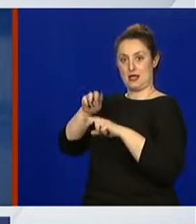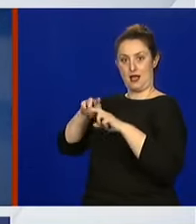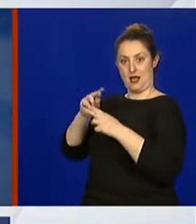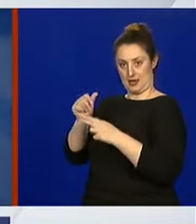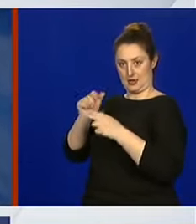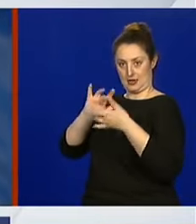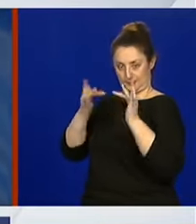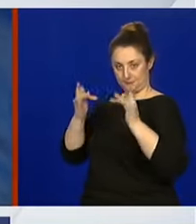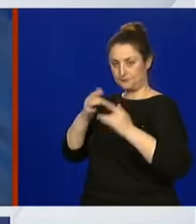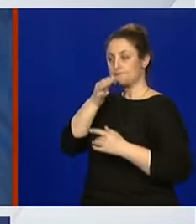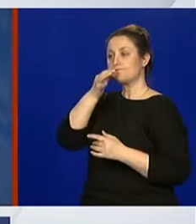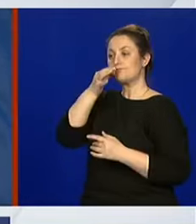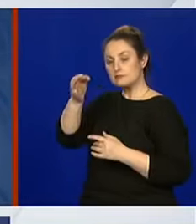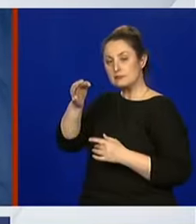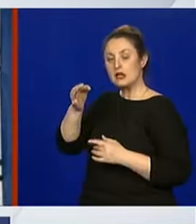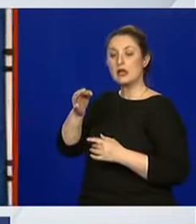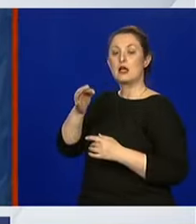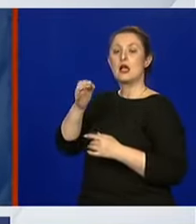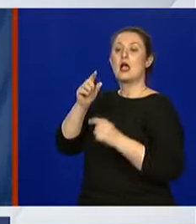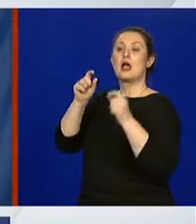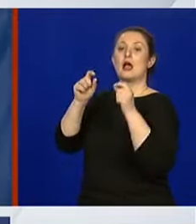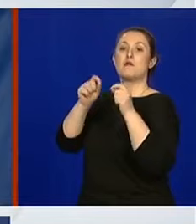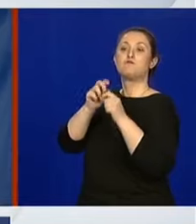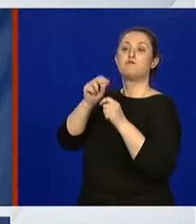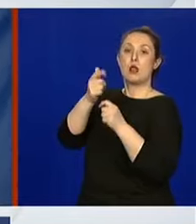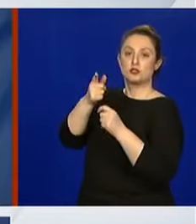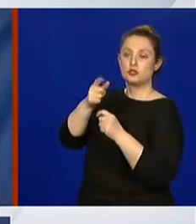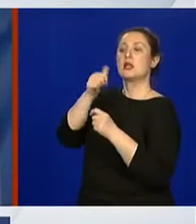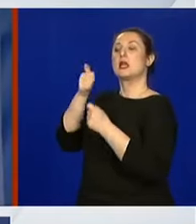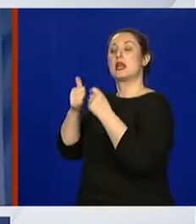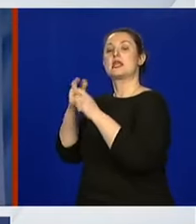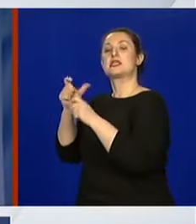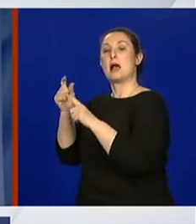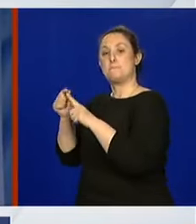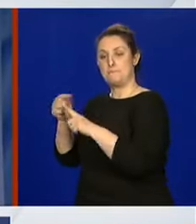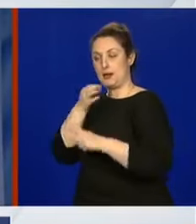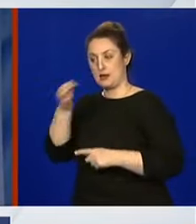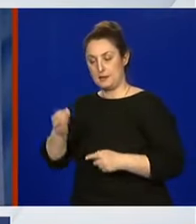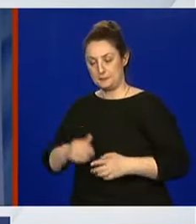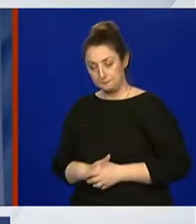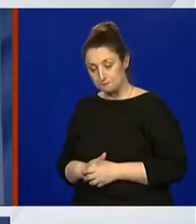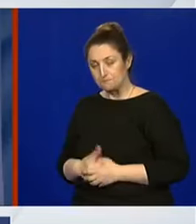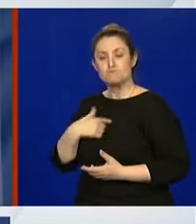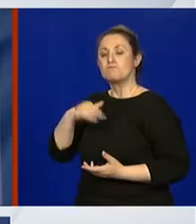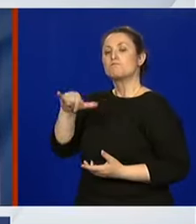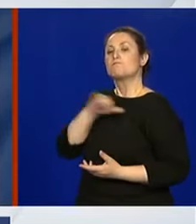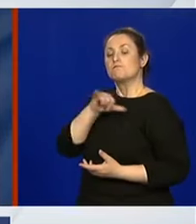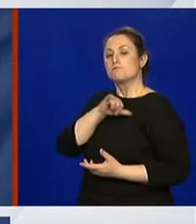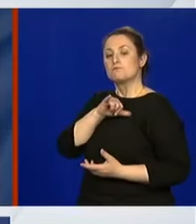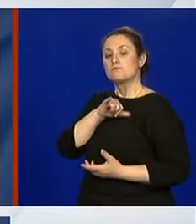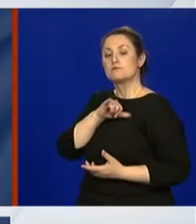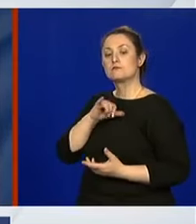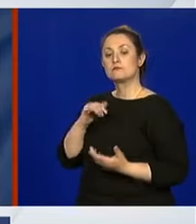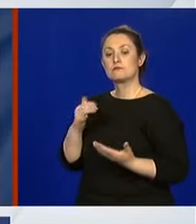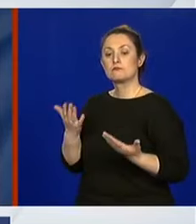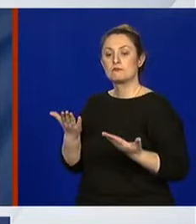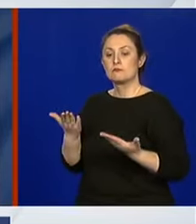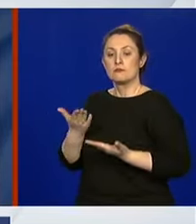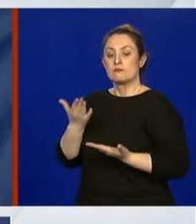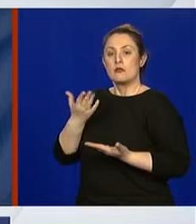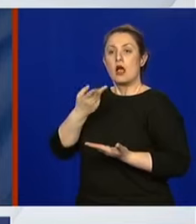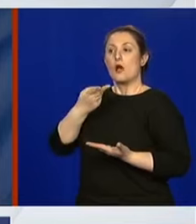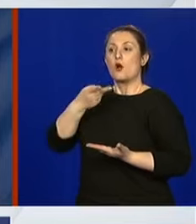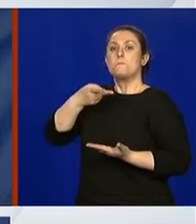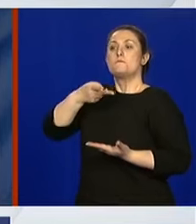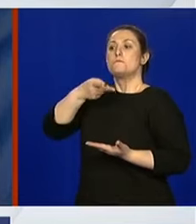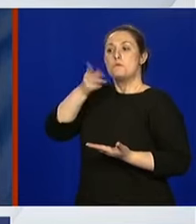ili gospodina Capaka svejedno s koje ću odgovoriti. Dakle, zanima me kako je moguće, da se sada sažiš ovo